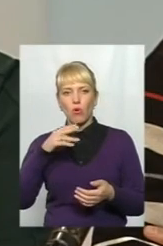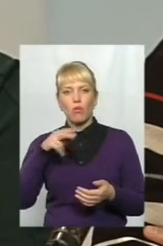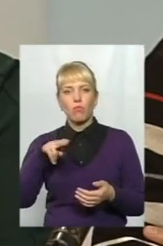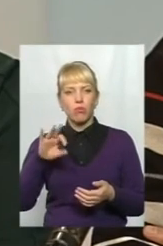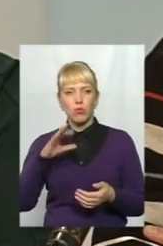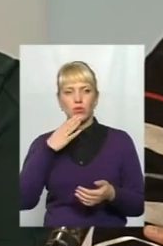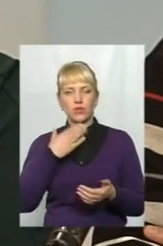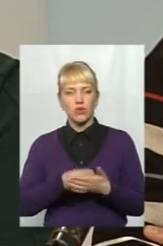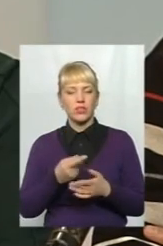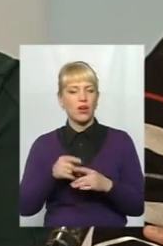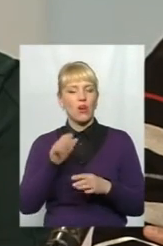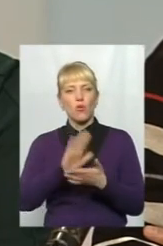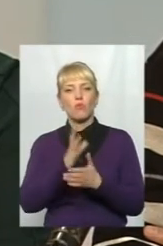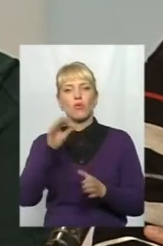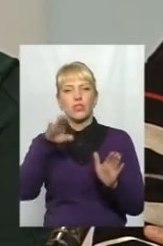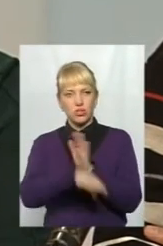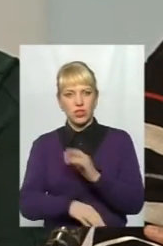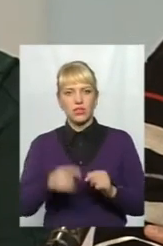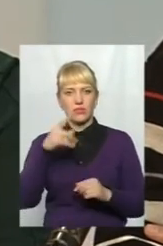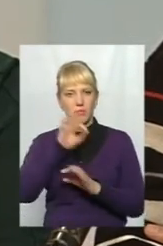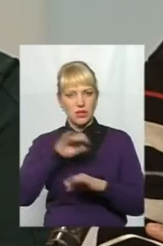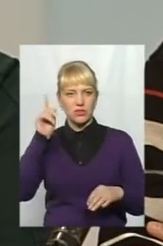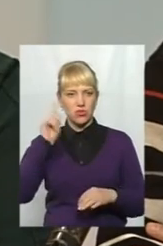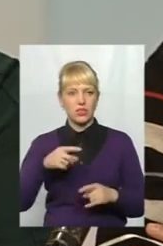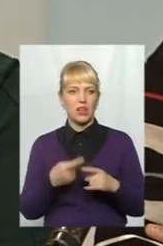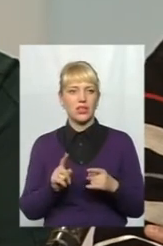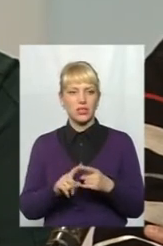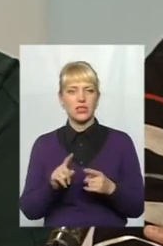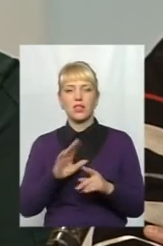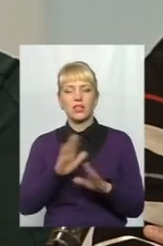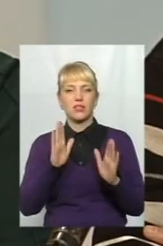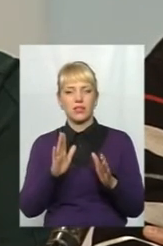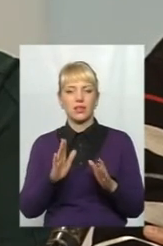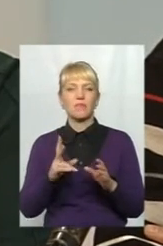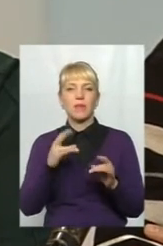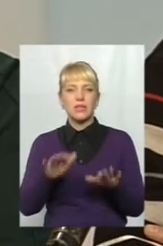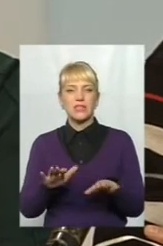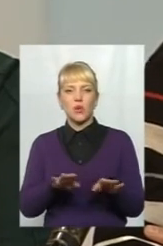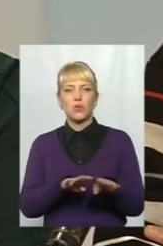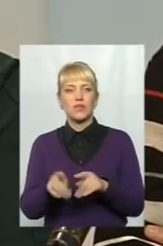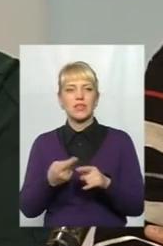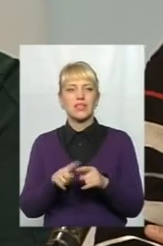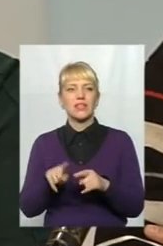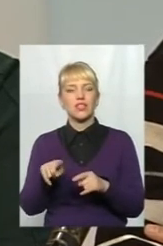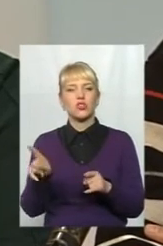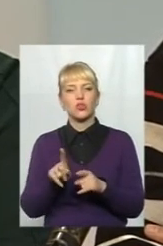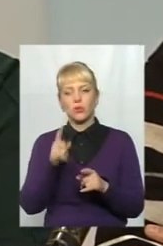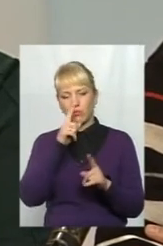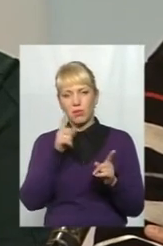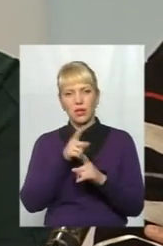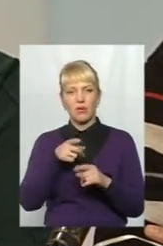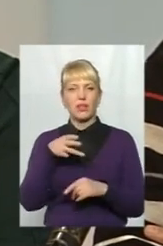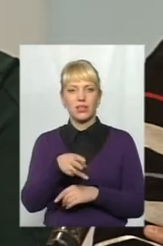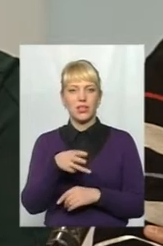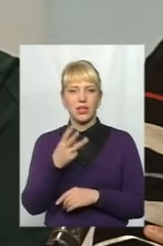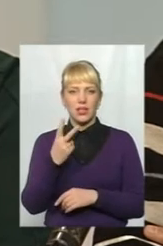гірші. І це ви прекрасно знаєте. Зав'язки ці не тільки на місцевому рівні, це і те, що сьогодні і мінімалка 3200,